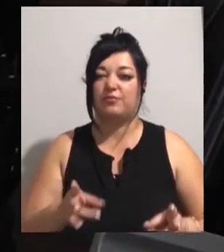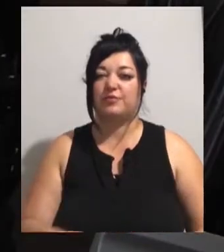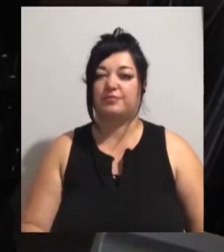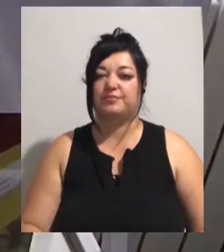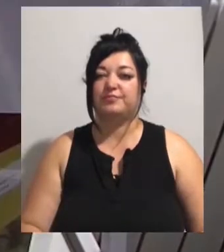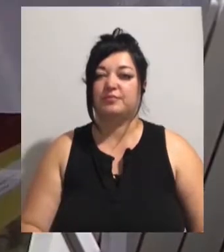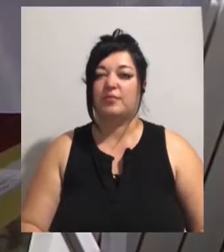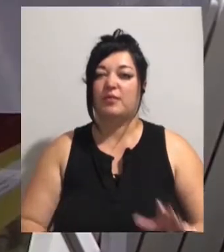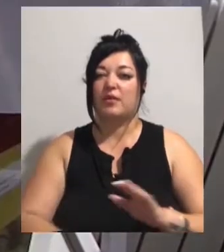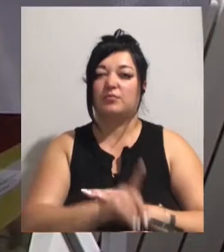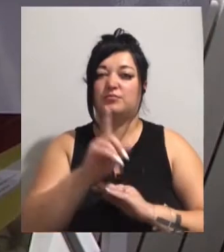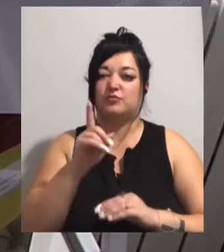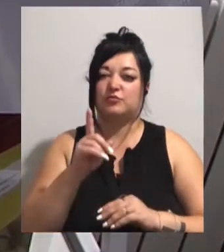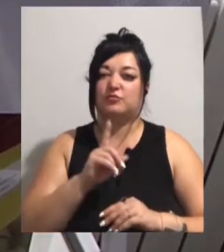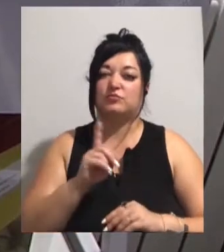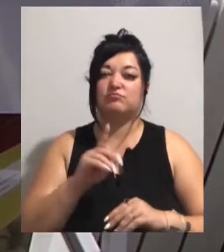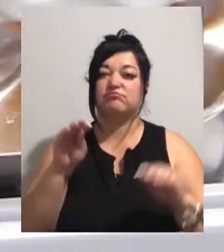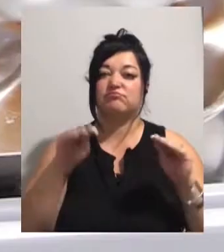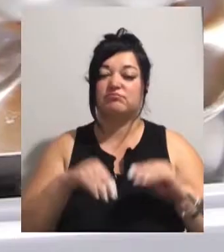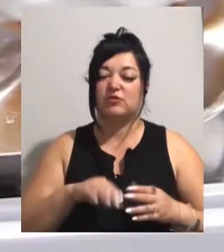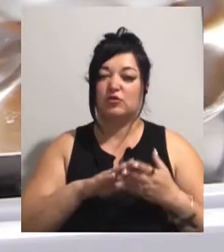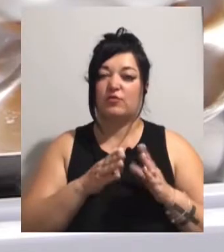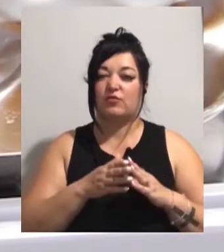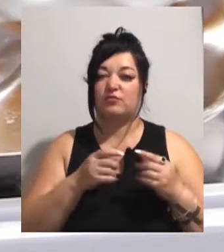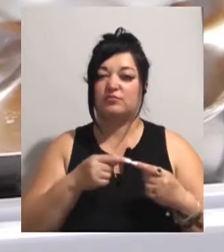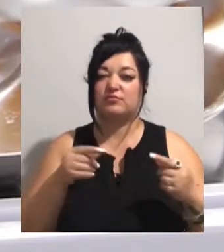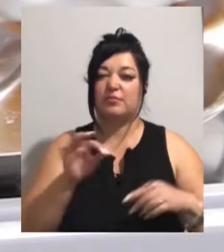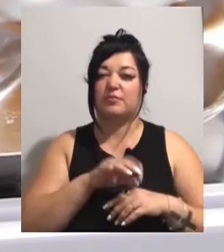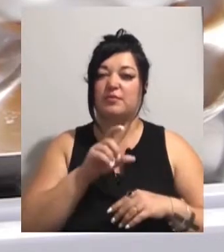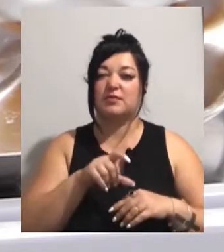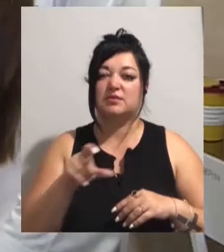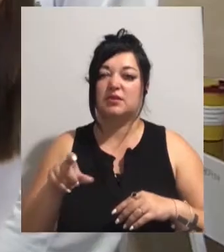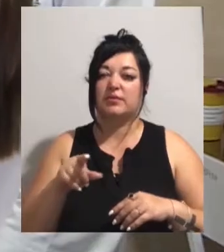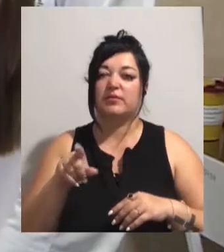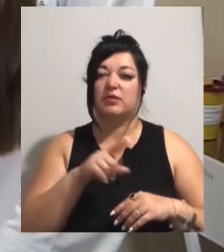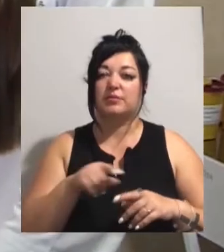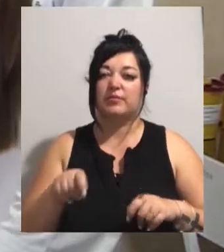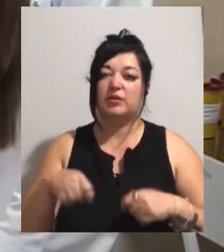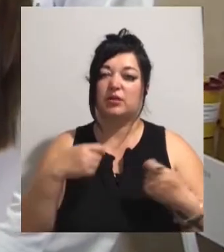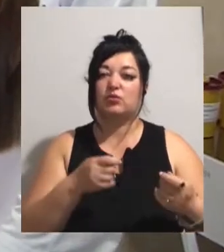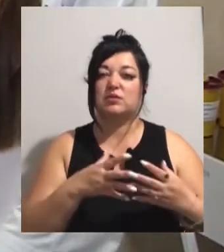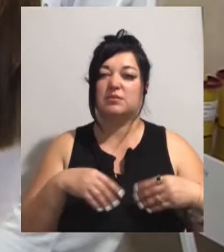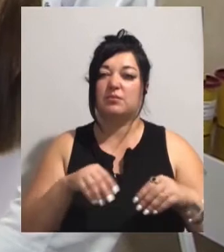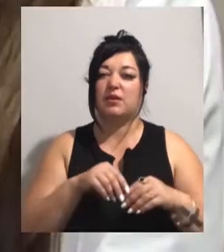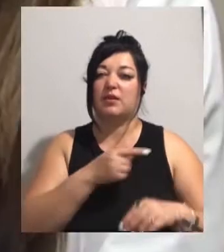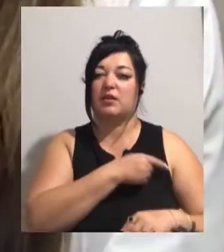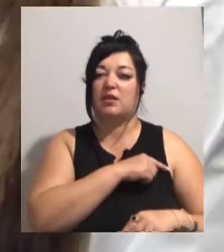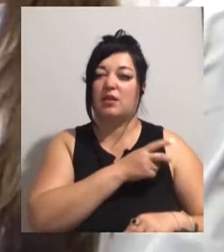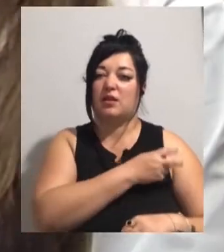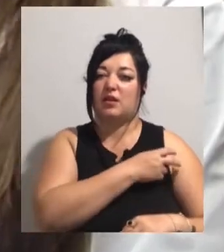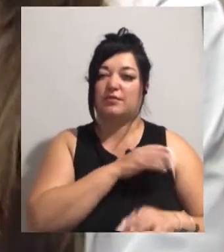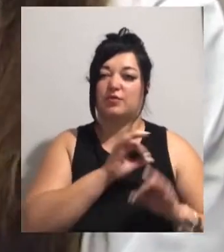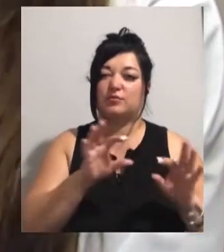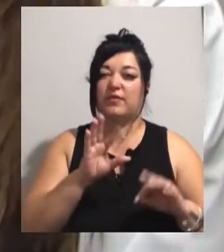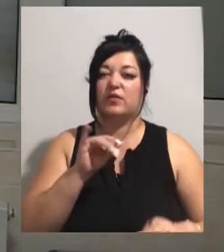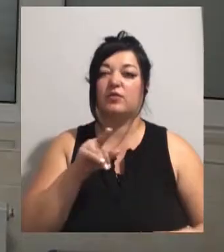квітня, у службі уклали договори з двома стами пацієнтами. До паліативного центру їх передають сімейні лікарі, розповіла Вікторія Глінянік, лікарка амбулаторії